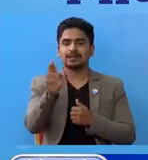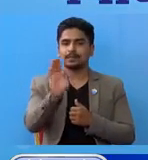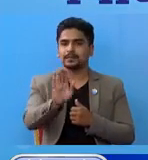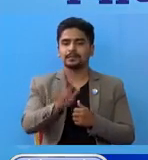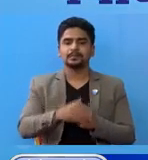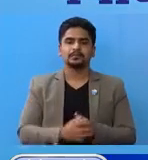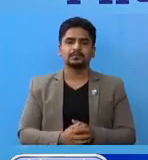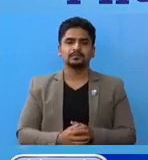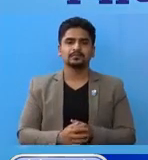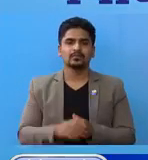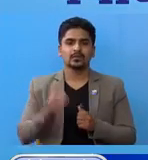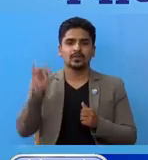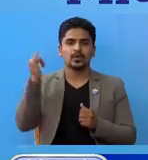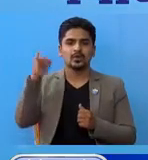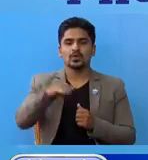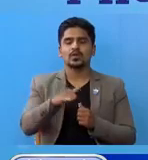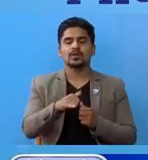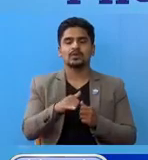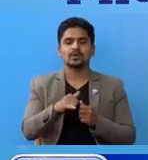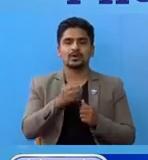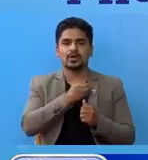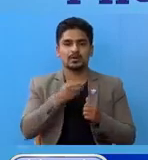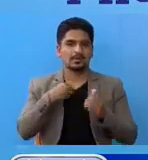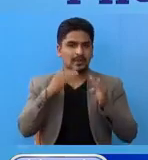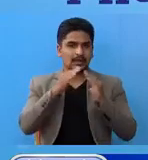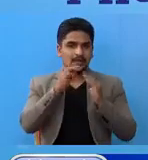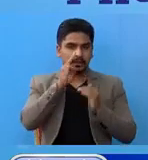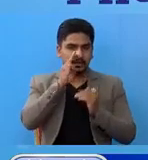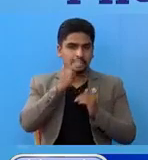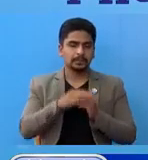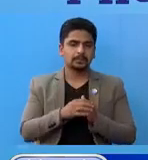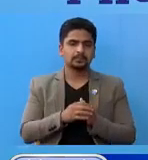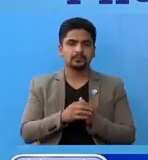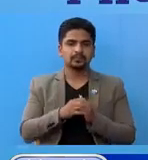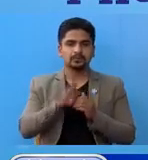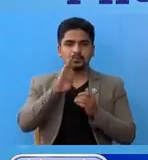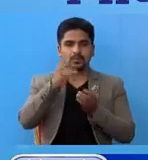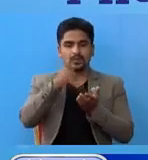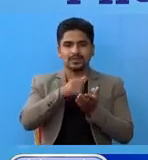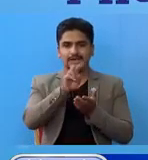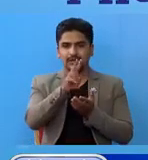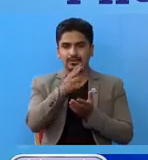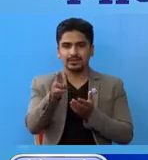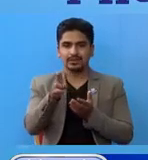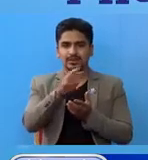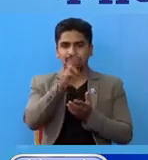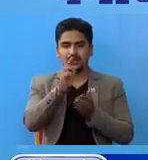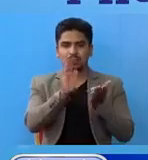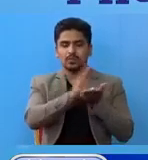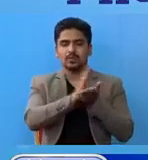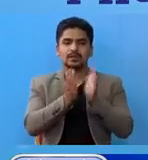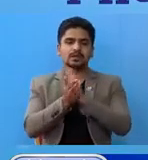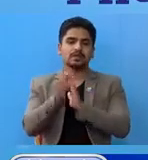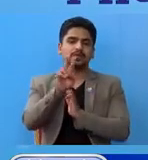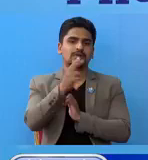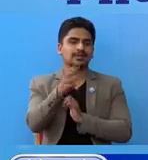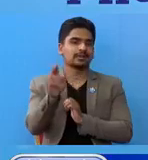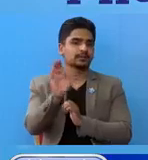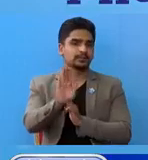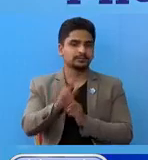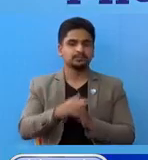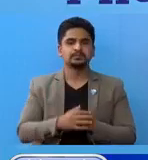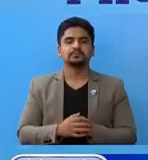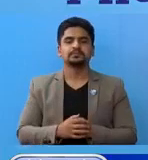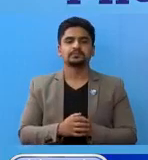हुन्योंचा डडेल दूरा अस्पताल प्रयुक्साला डडेल दूरा मां वजां का 2 जन रो बै तडी का 2 जन